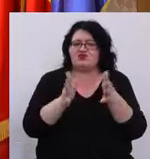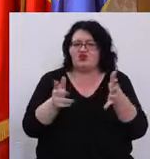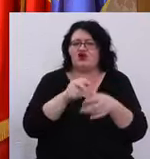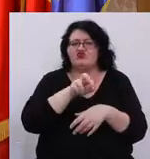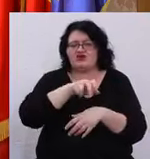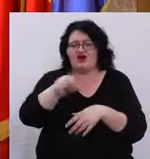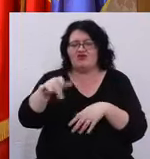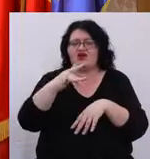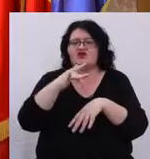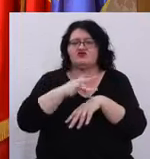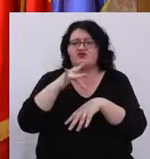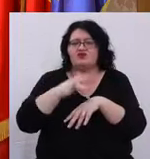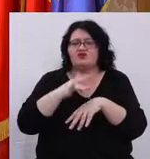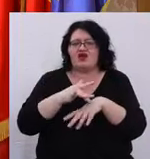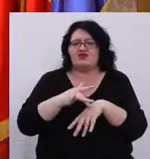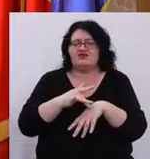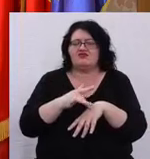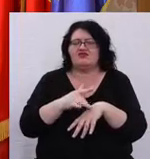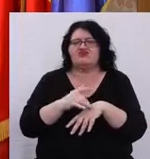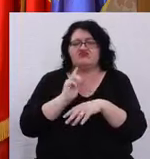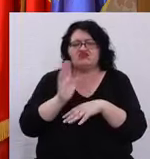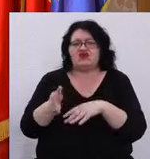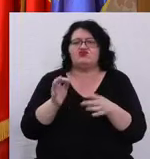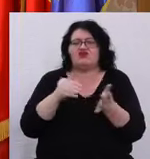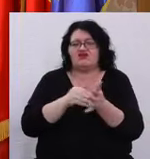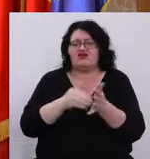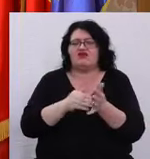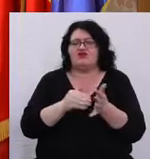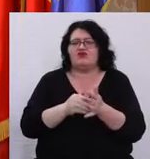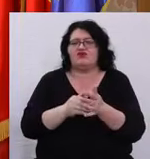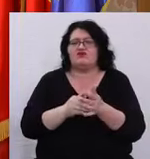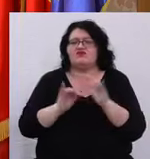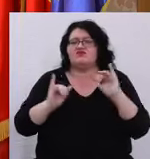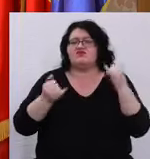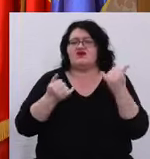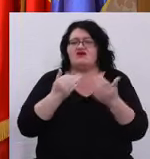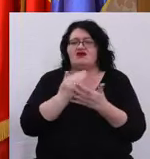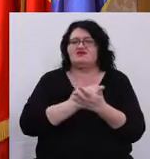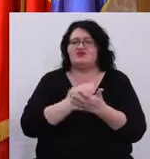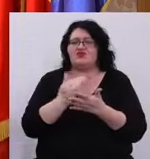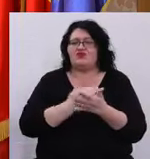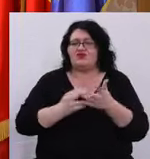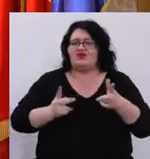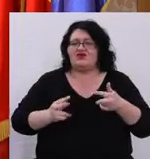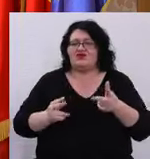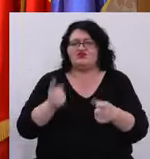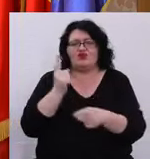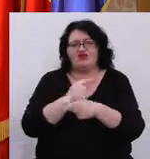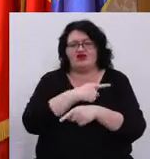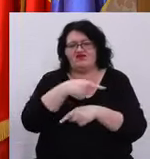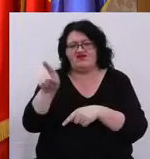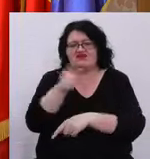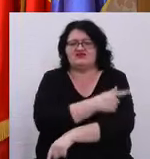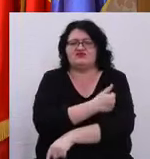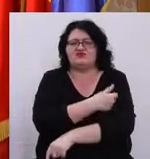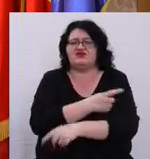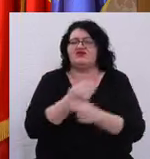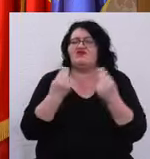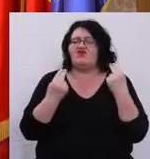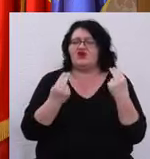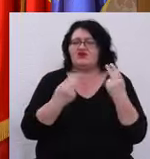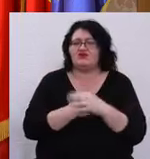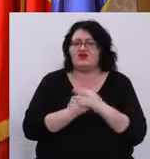a pacienților de a se prezenta la spital, de a nu amâna, mai ales vorbesc aici de cei oncologici, pentru că este foarte important acest lucru,